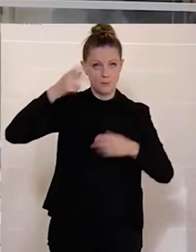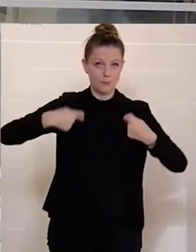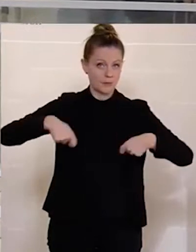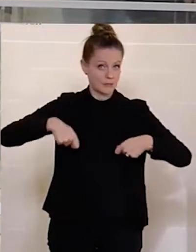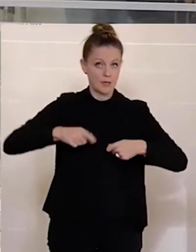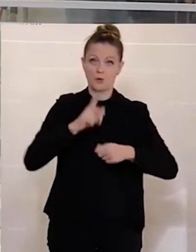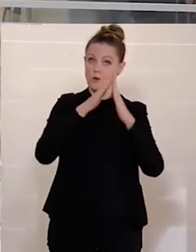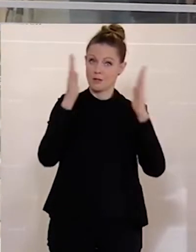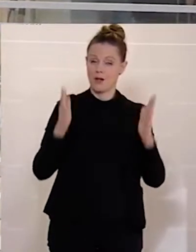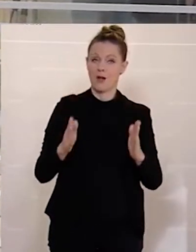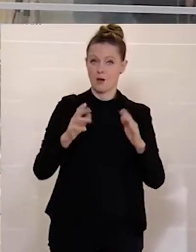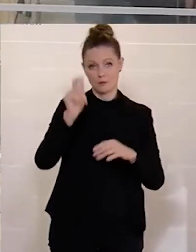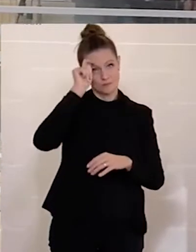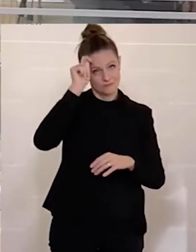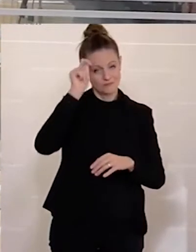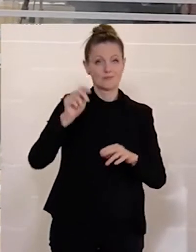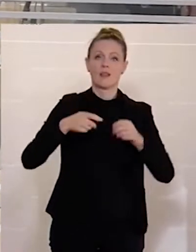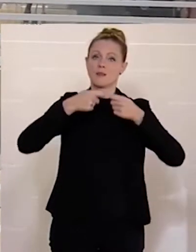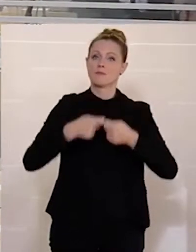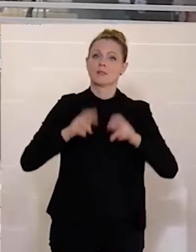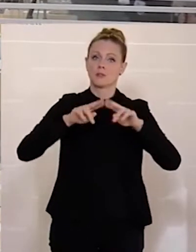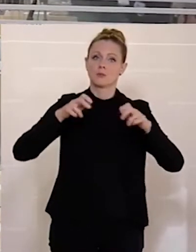Hohes Haus, werte Mitglieder der Bundesregierung!